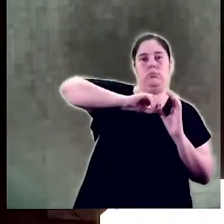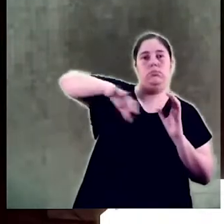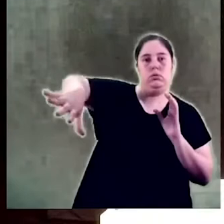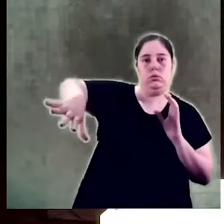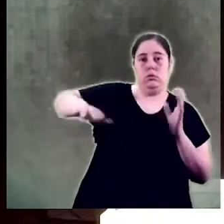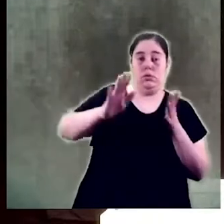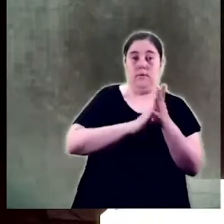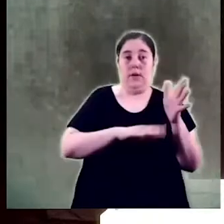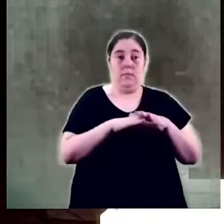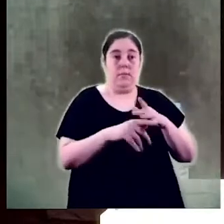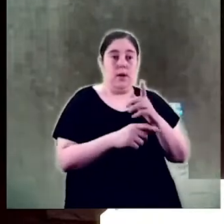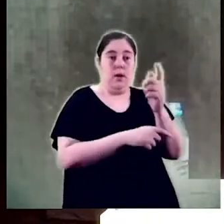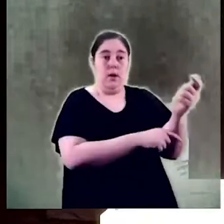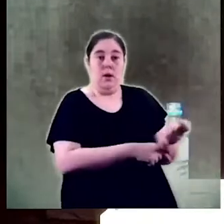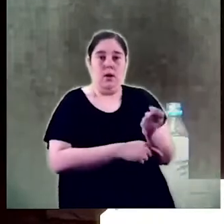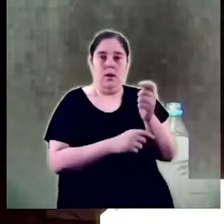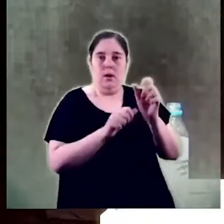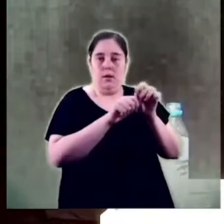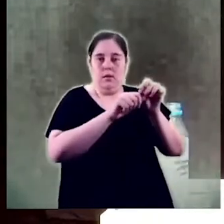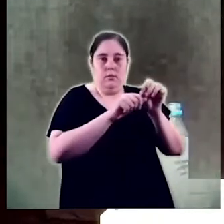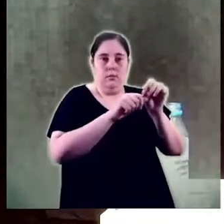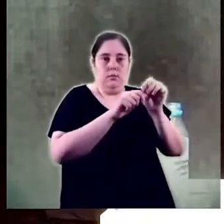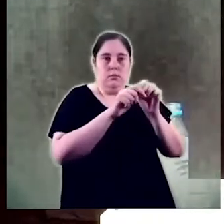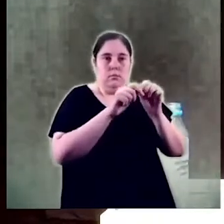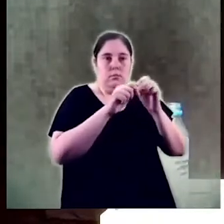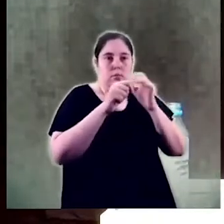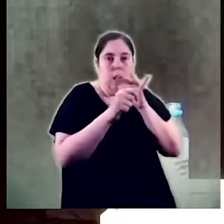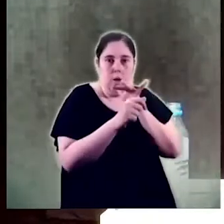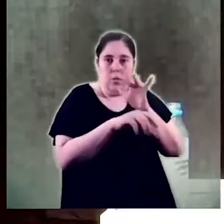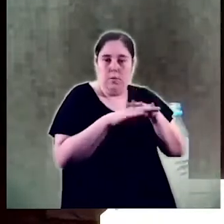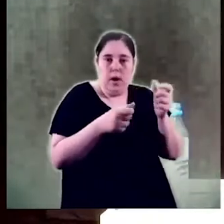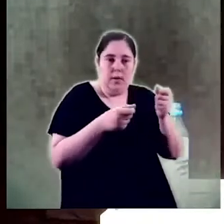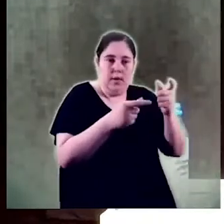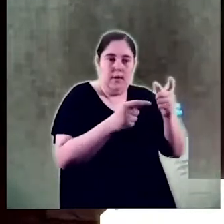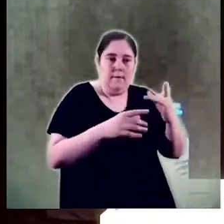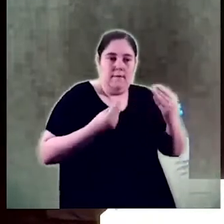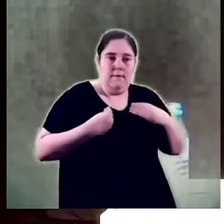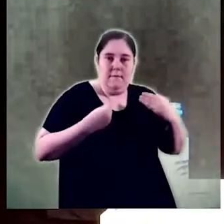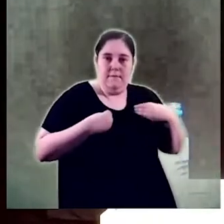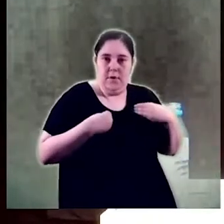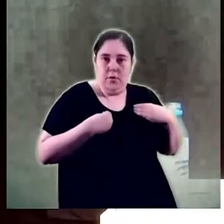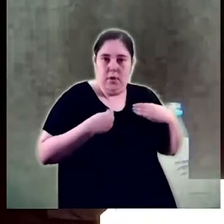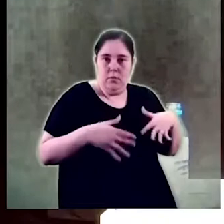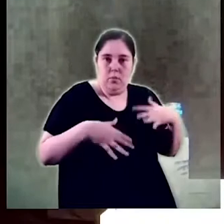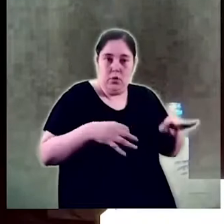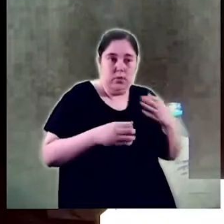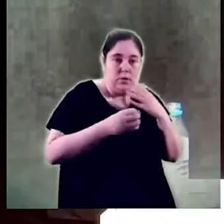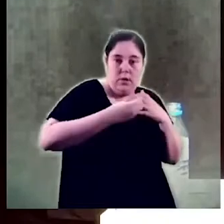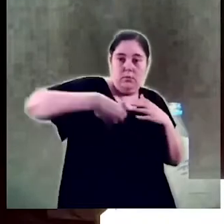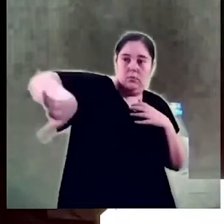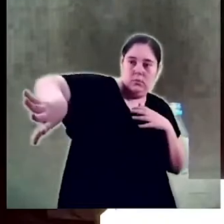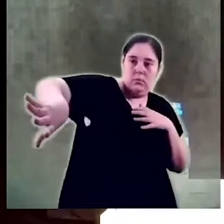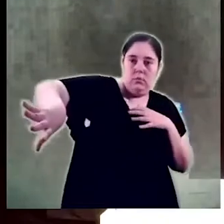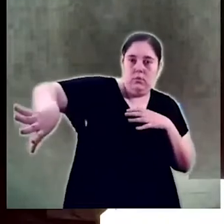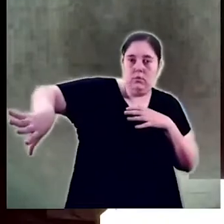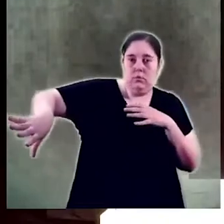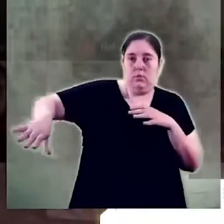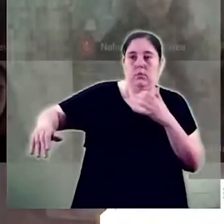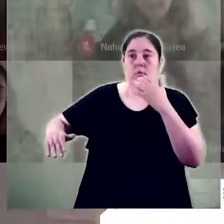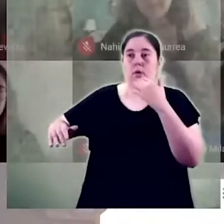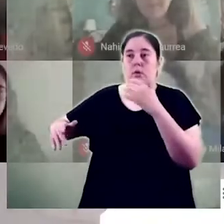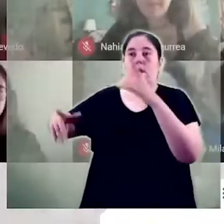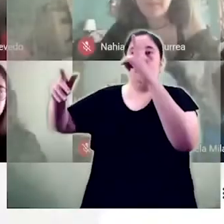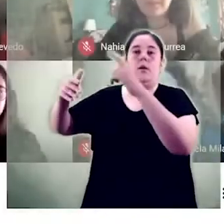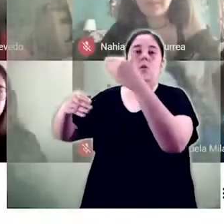reconegut del rec i per tant de creixement i possibilitat de viure no obstant abandonat i oblidat a la seva